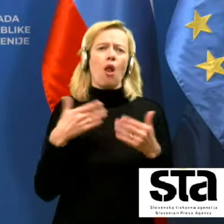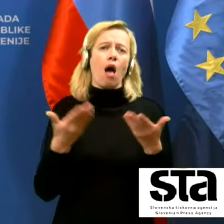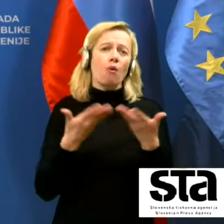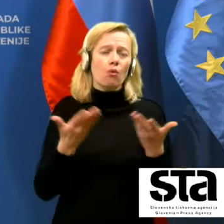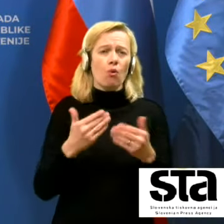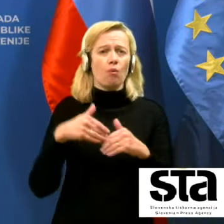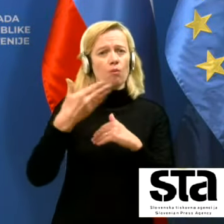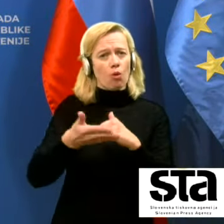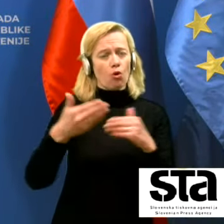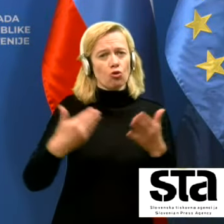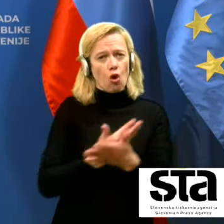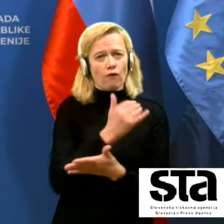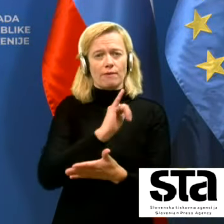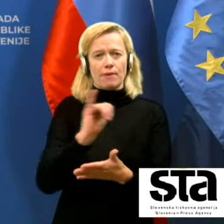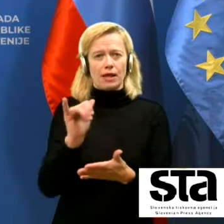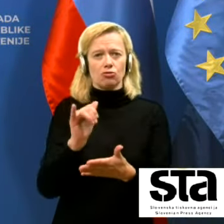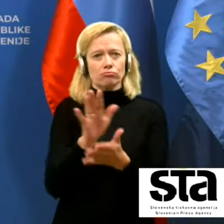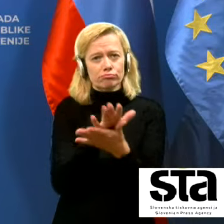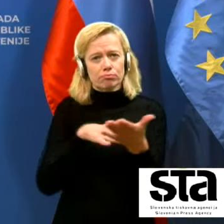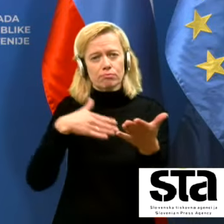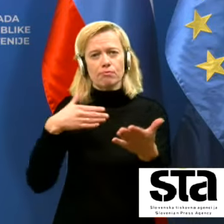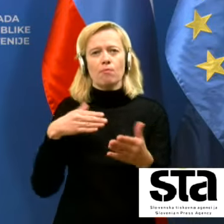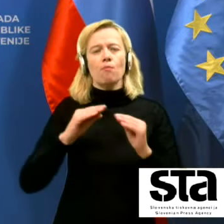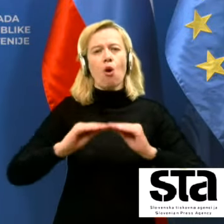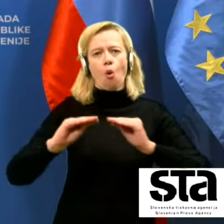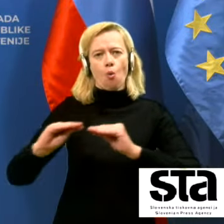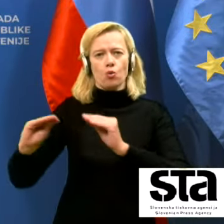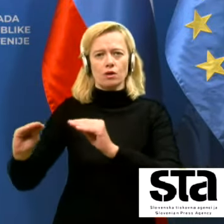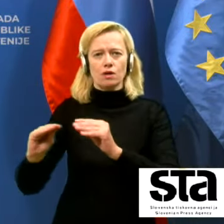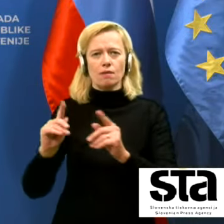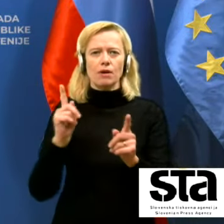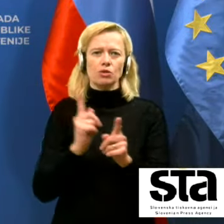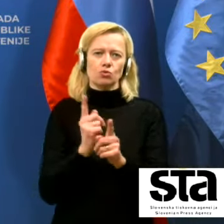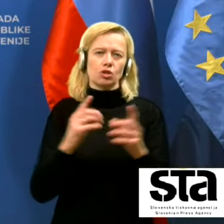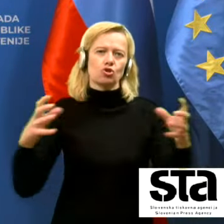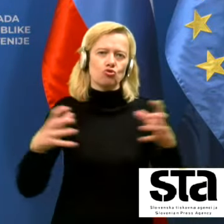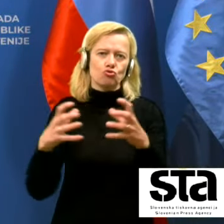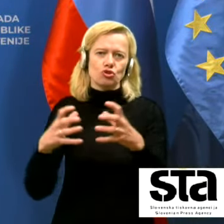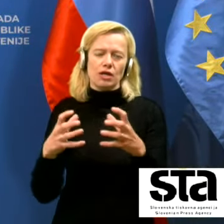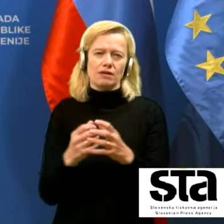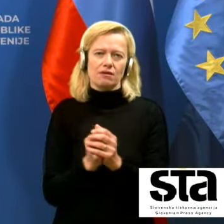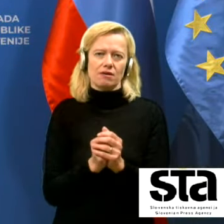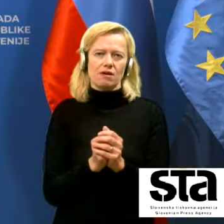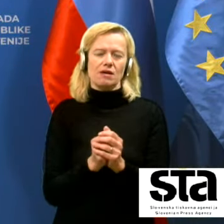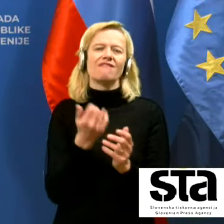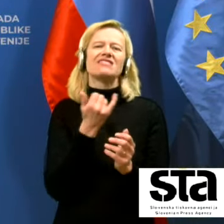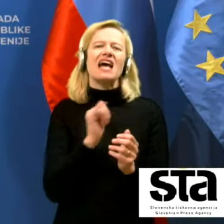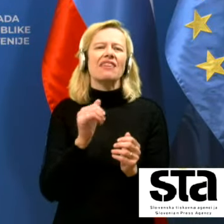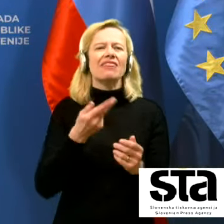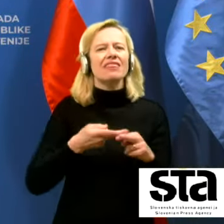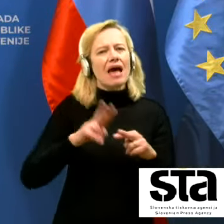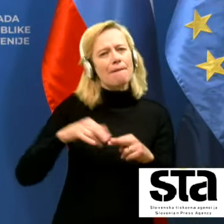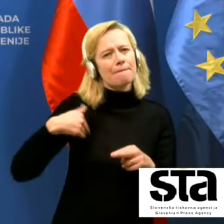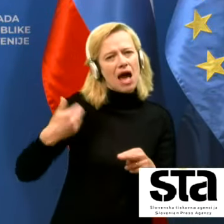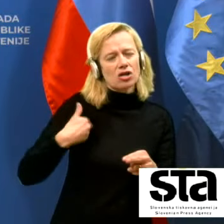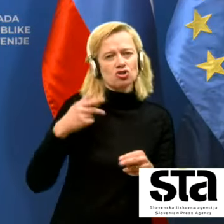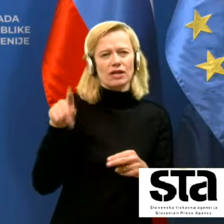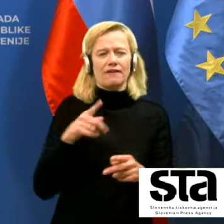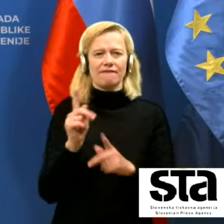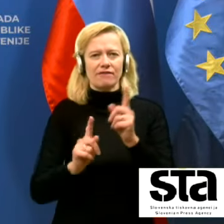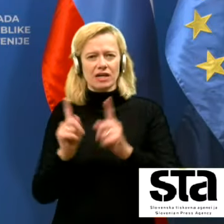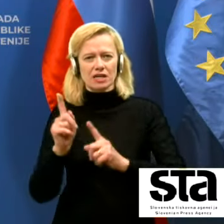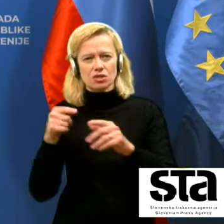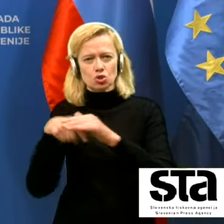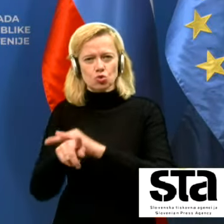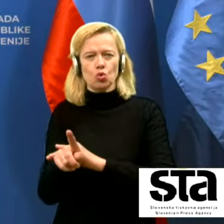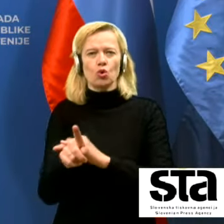letu pričeli s poukom in tudi druženjem vsaj najmlajši, pa v vrtcih in seveda vsi otrocih,